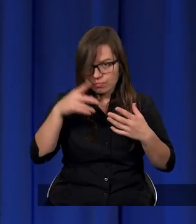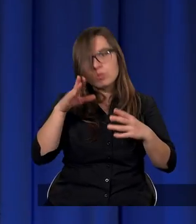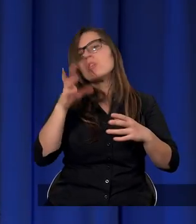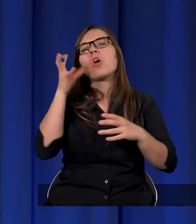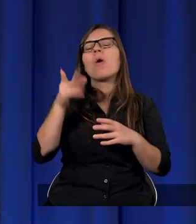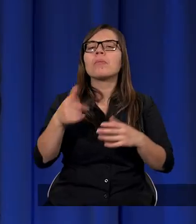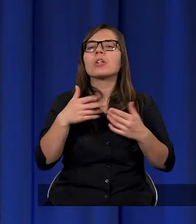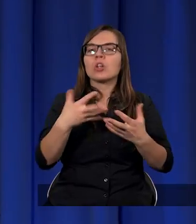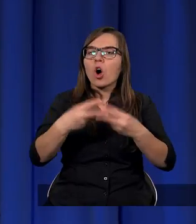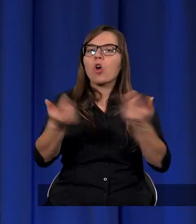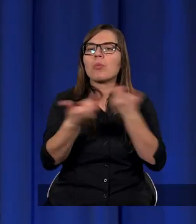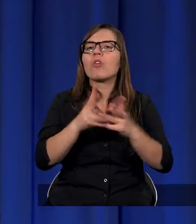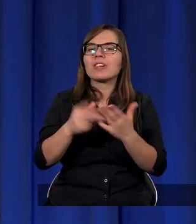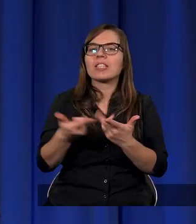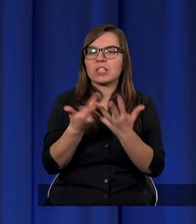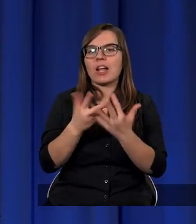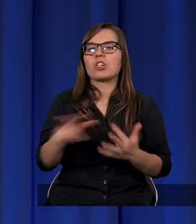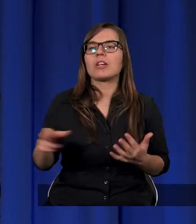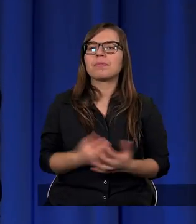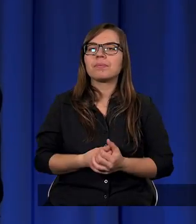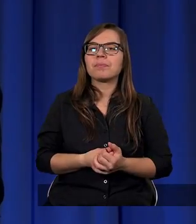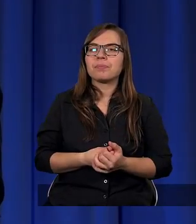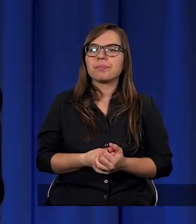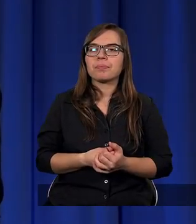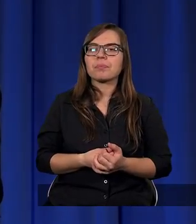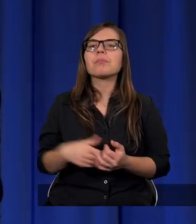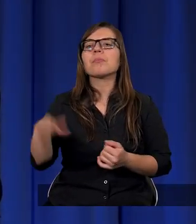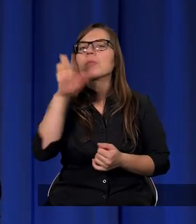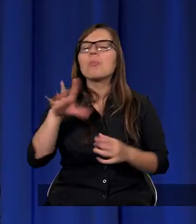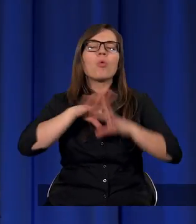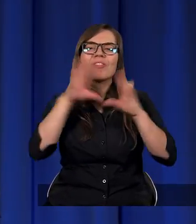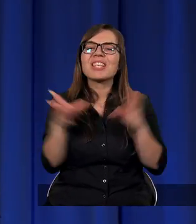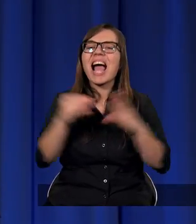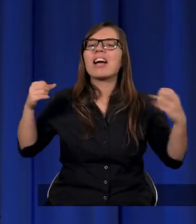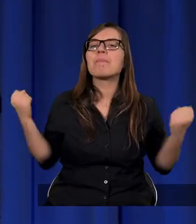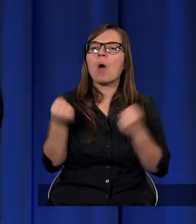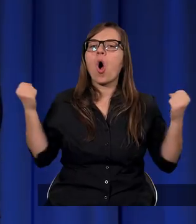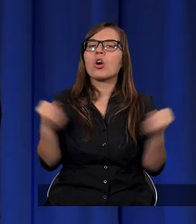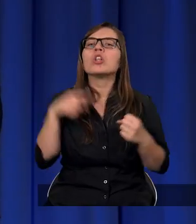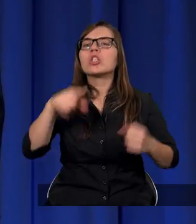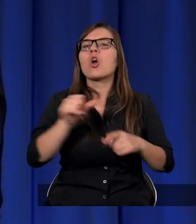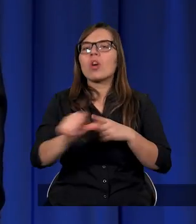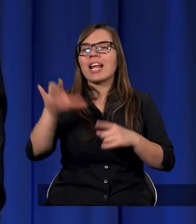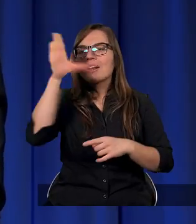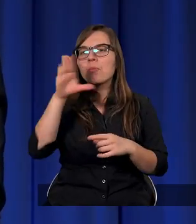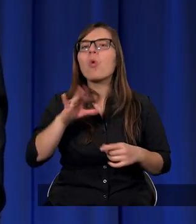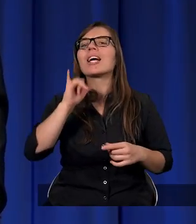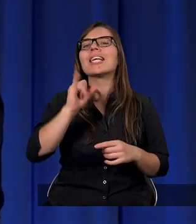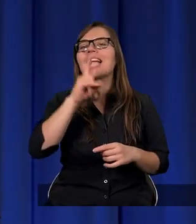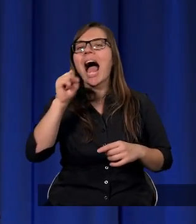stał się licznym. Znowu mamy El Shaddai. Bóg Wszechmogący. To jest Bóg Izaaka.